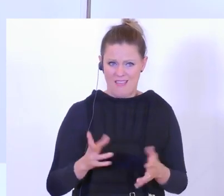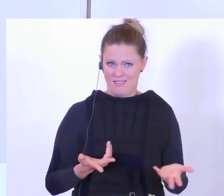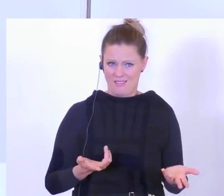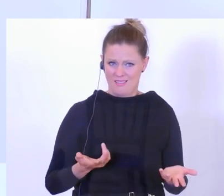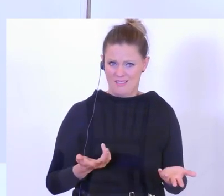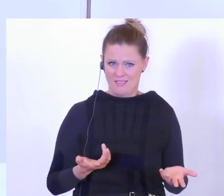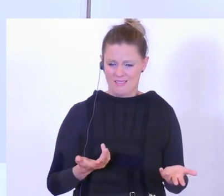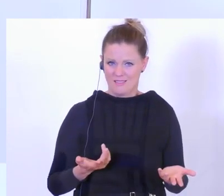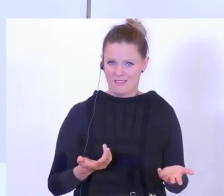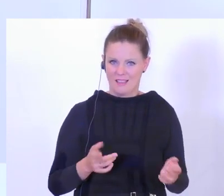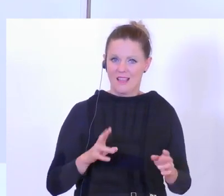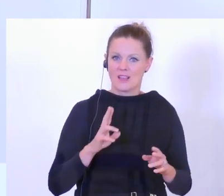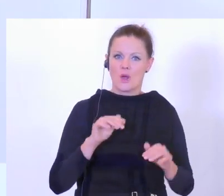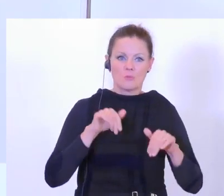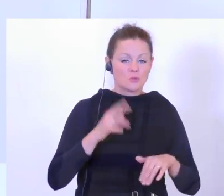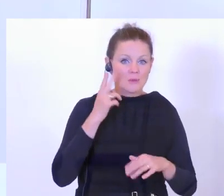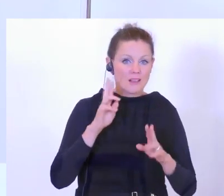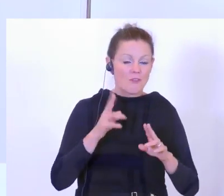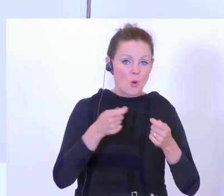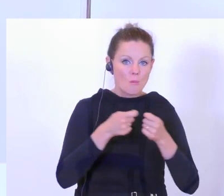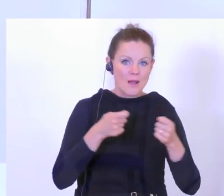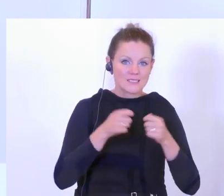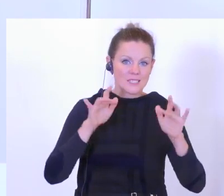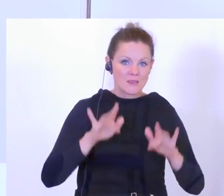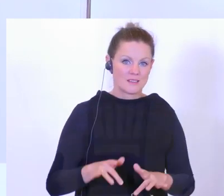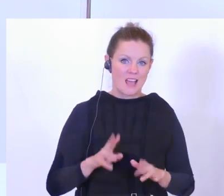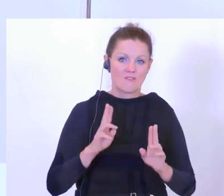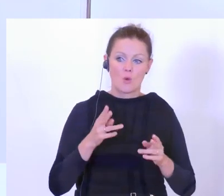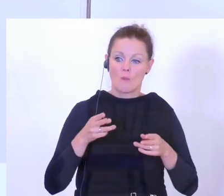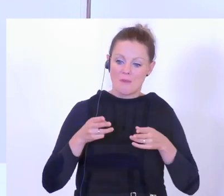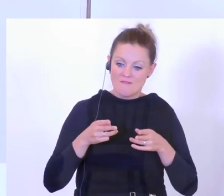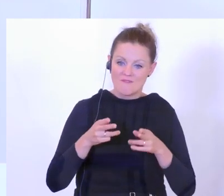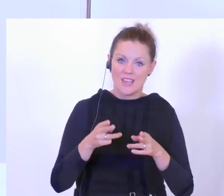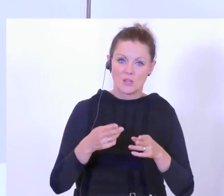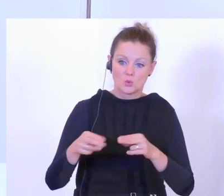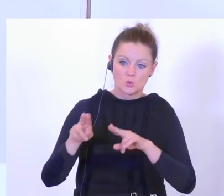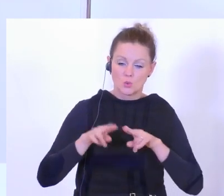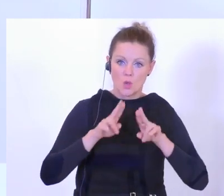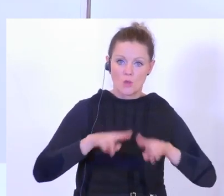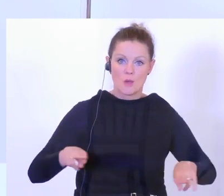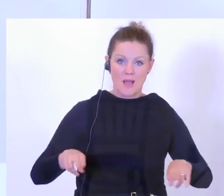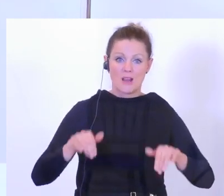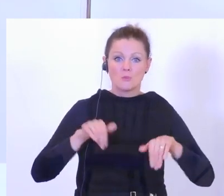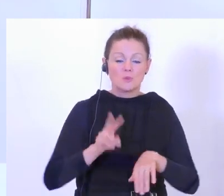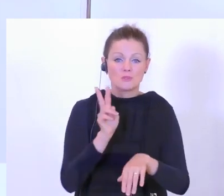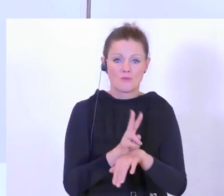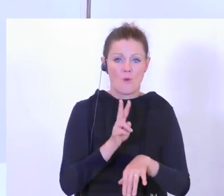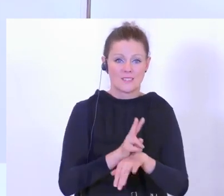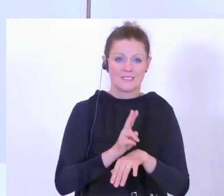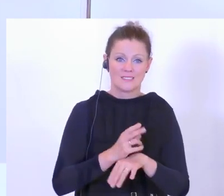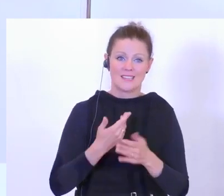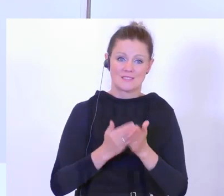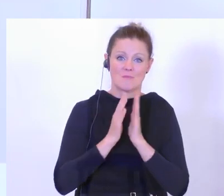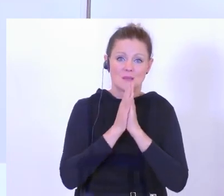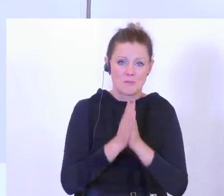warum gibt es diese Maßnahmen? Weil wir auch in diesem Stück Weg zurück zur Normalität immer noch vorsichtig sein müssen. Das ist ja meine